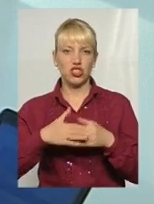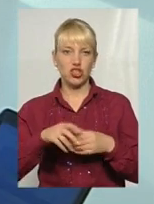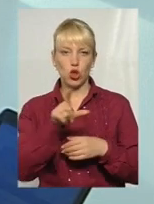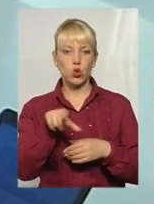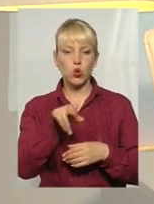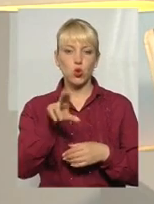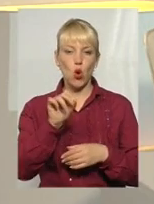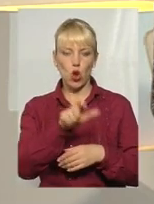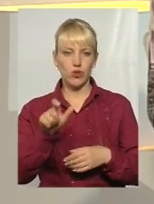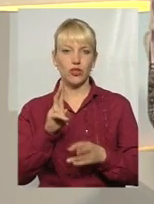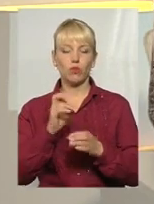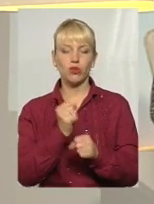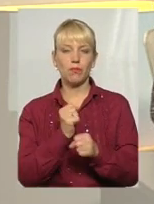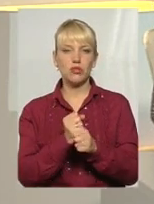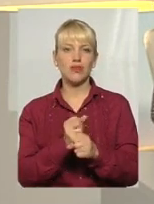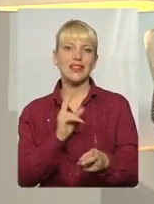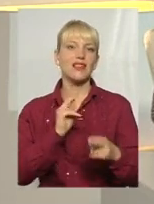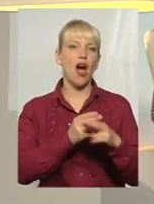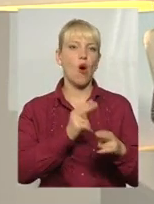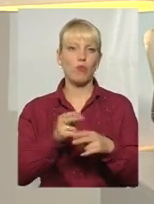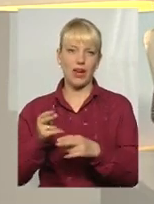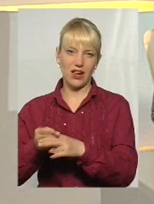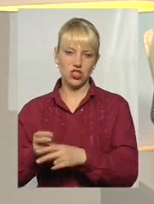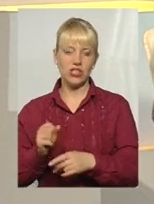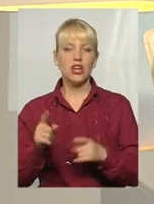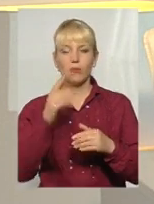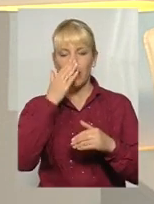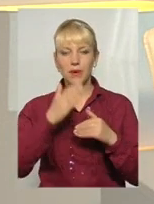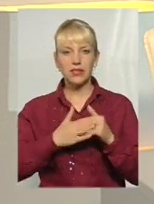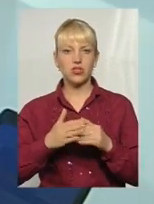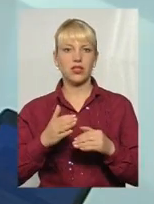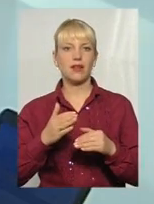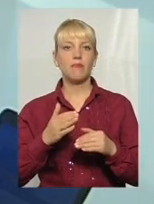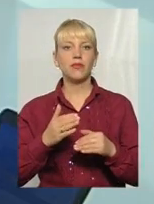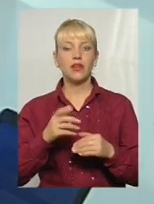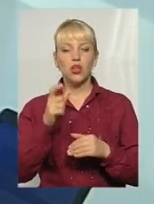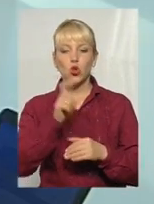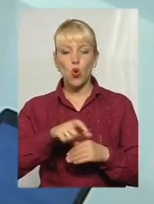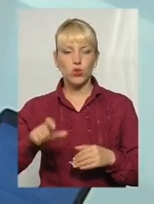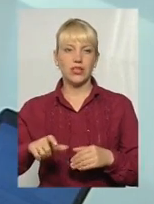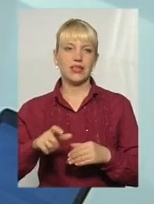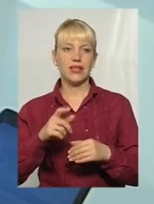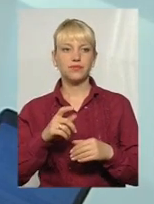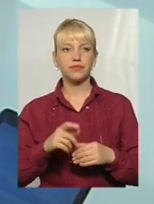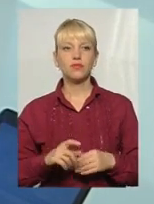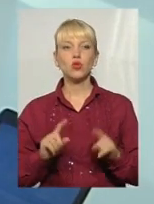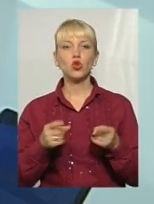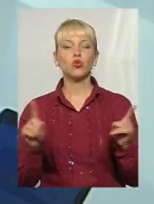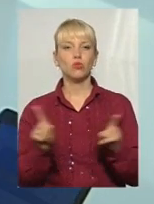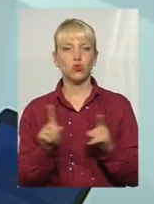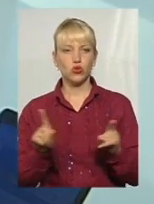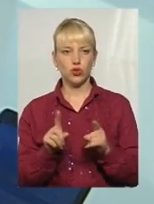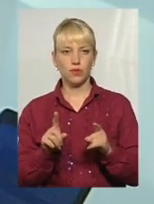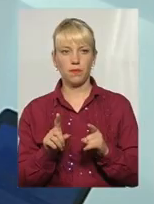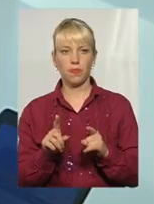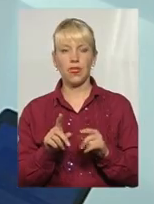субсидіарності послуга має бути максимально наближена до людини і має бути безпосередньо наблизити. Тому що, як ми